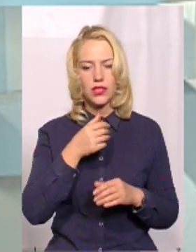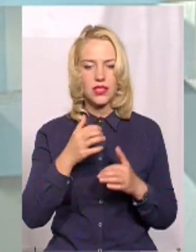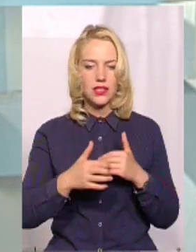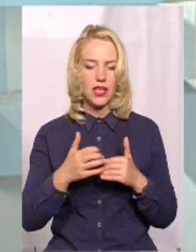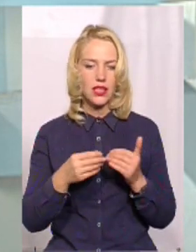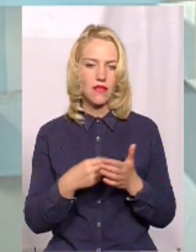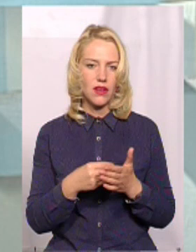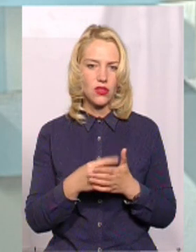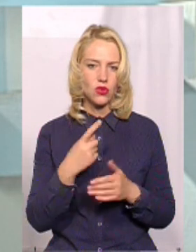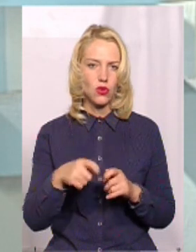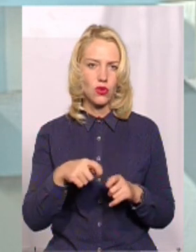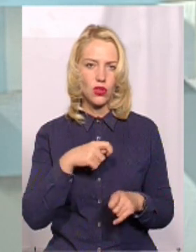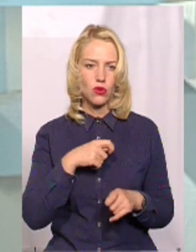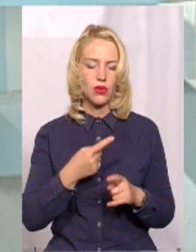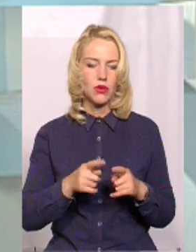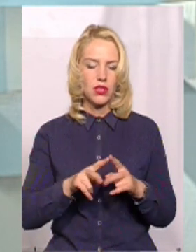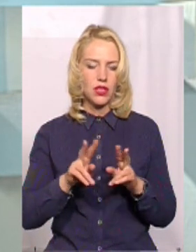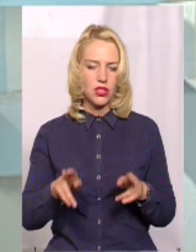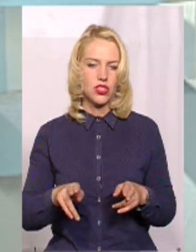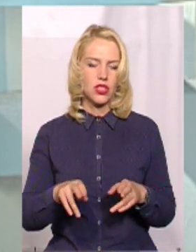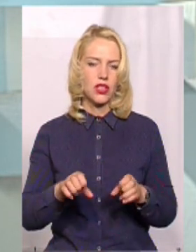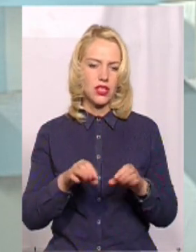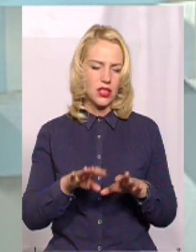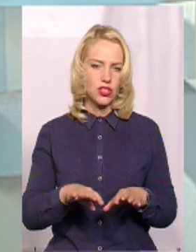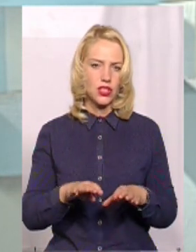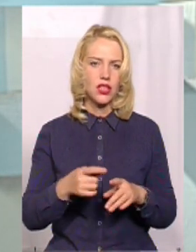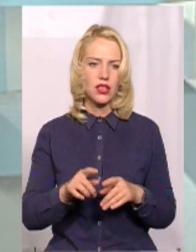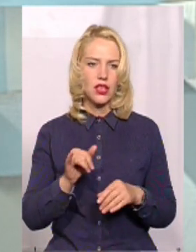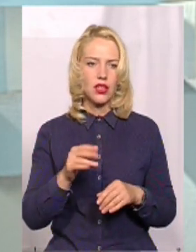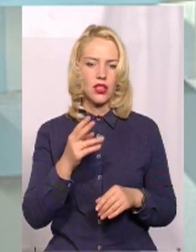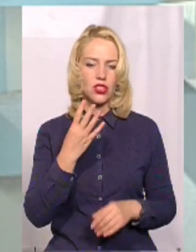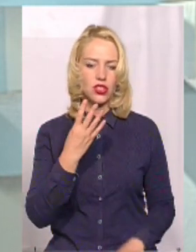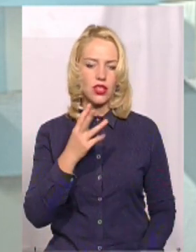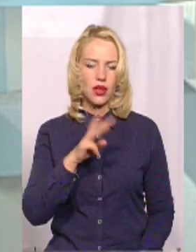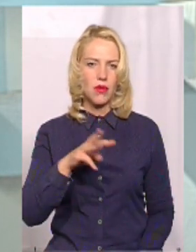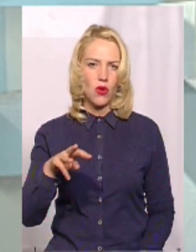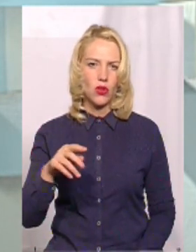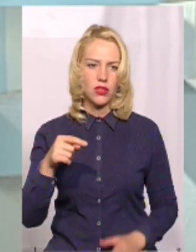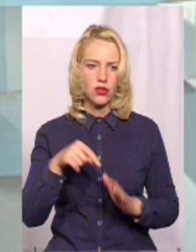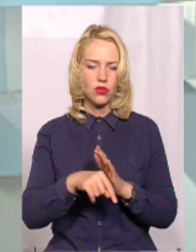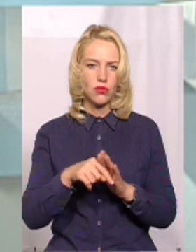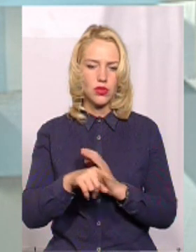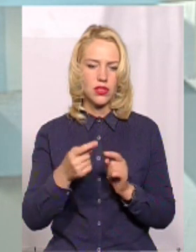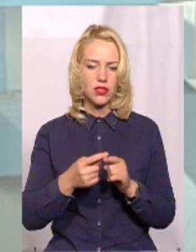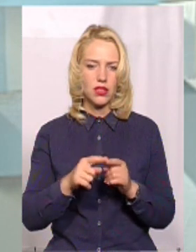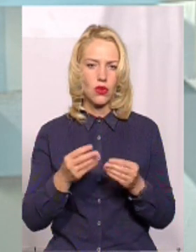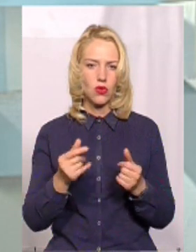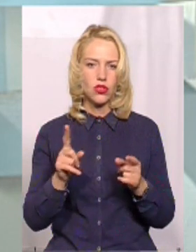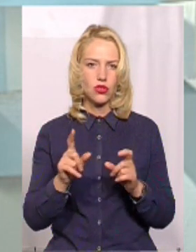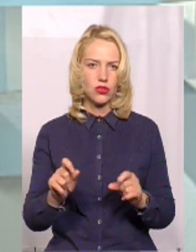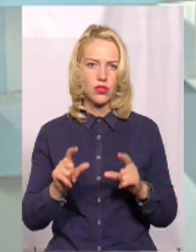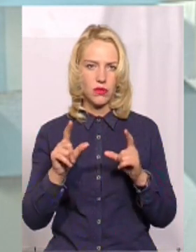вартість одного кілометра при тих же конструктивних рішеннях орієнтовно 4 мільйони. Тобто ми за ці кошти, які там